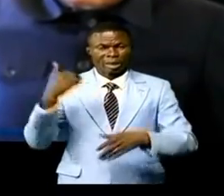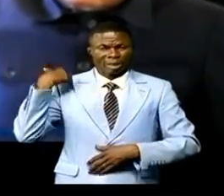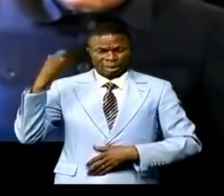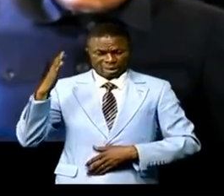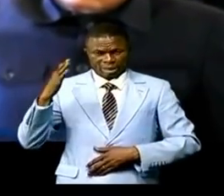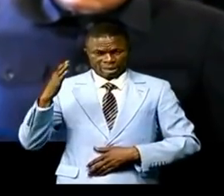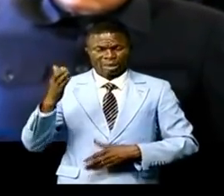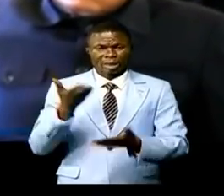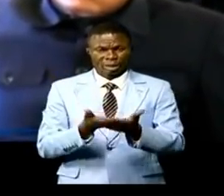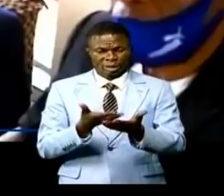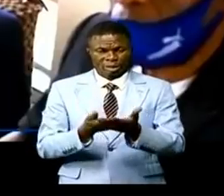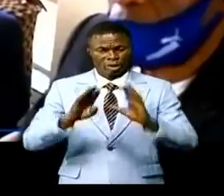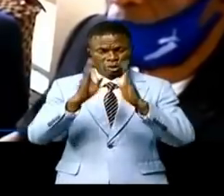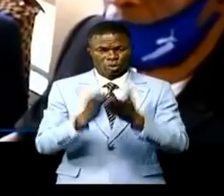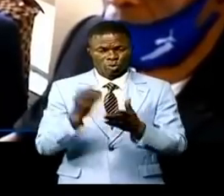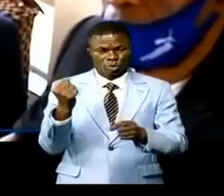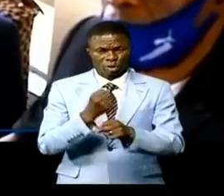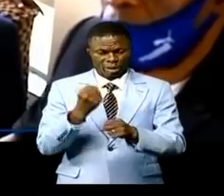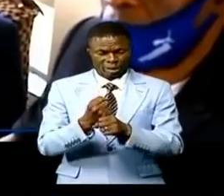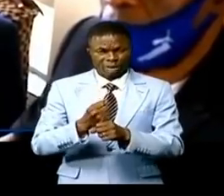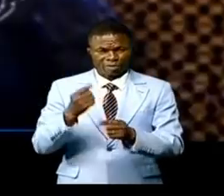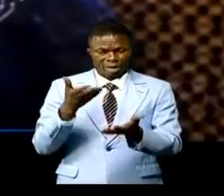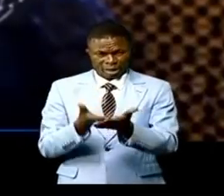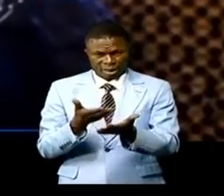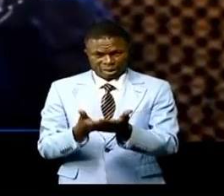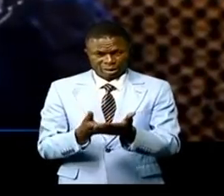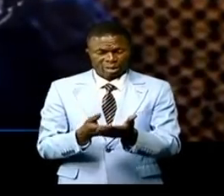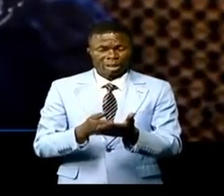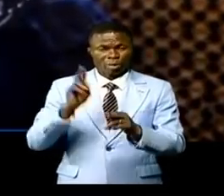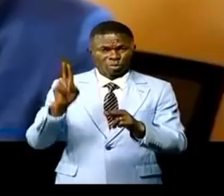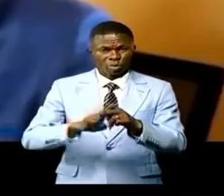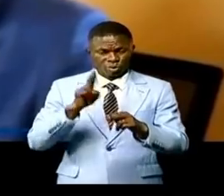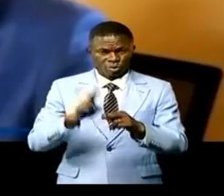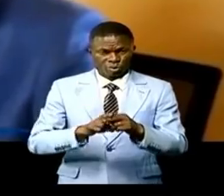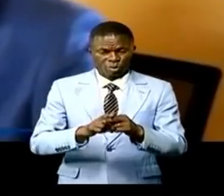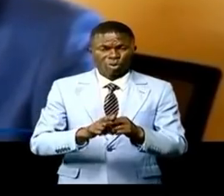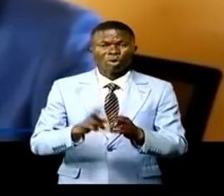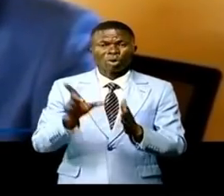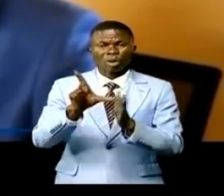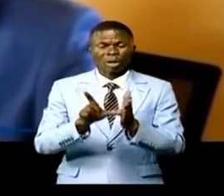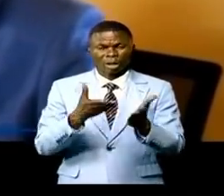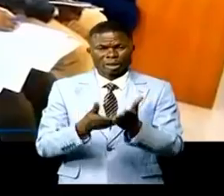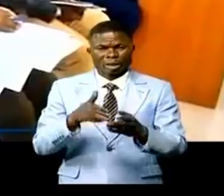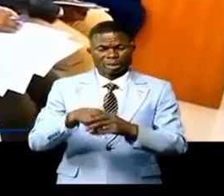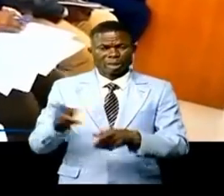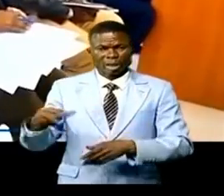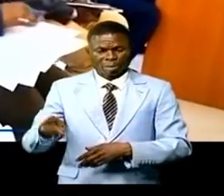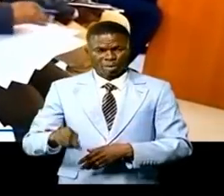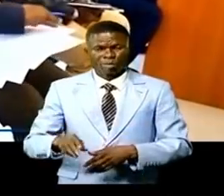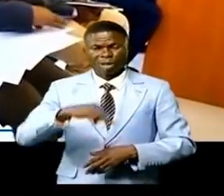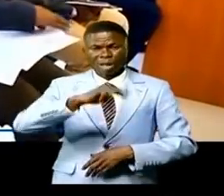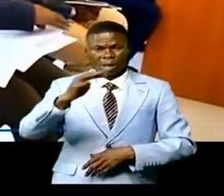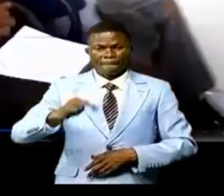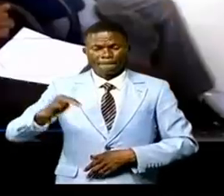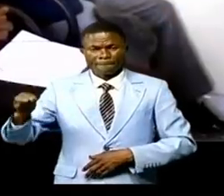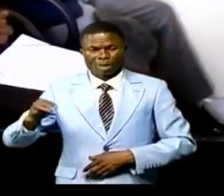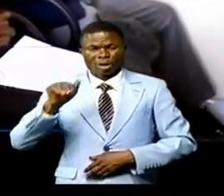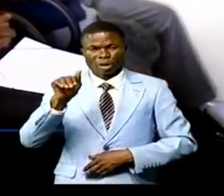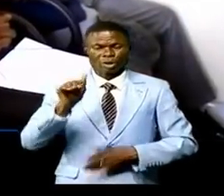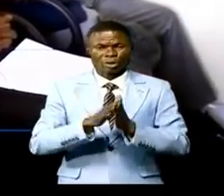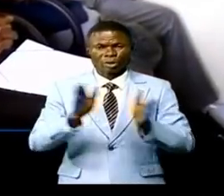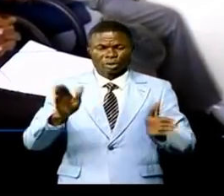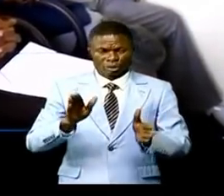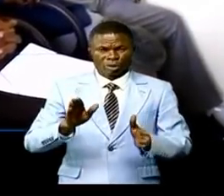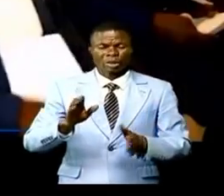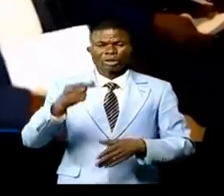financières et tous les services d'assiette. Pour exécuter ces instructions dans la province du Maniema les directeurs de la Direction générale de